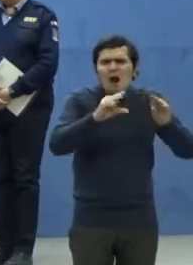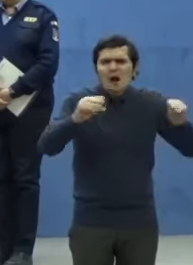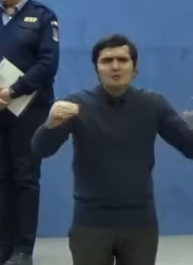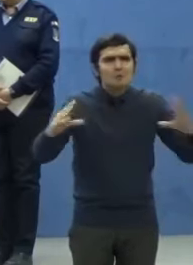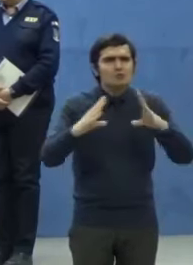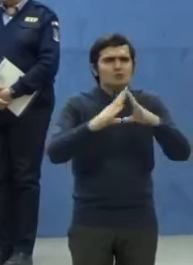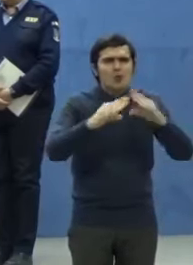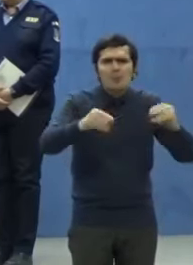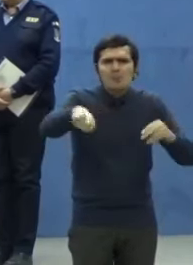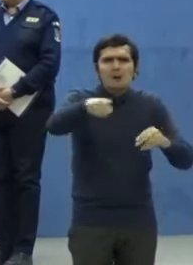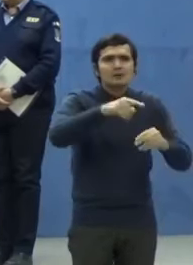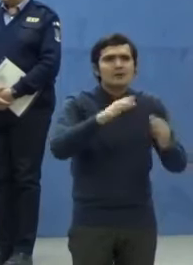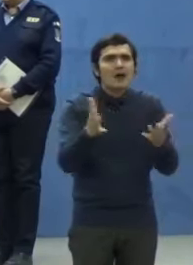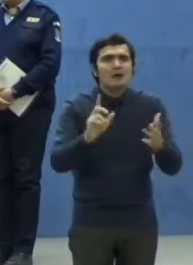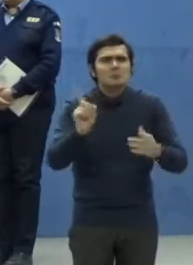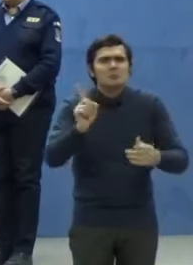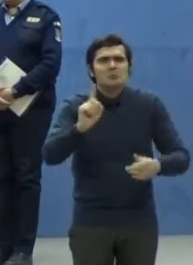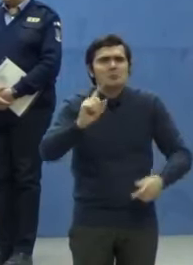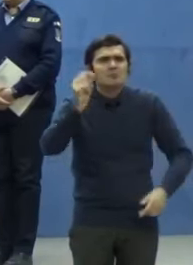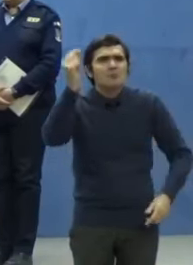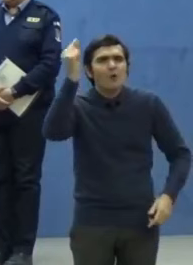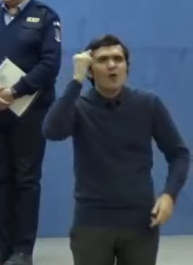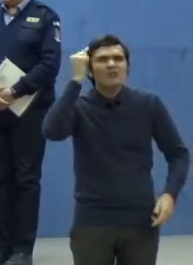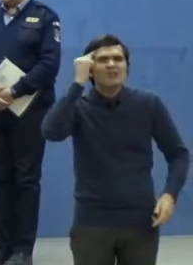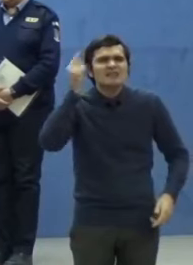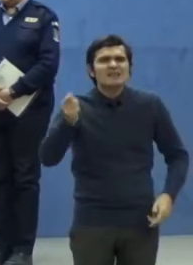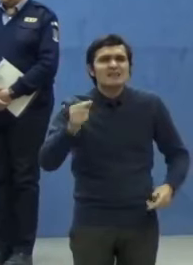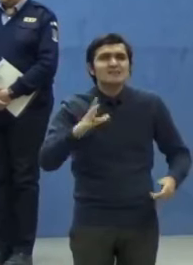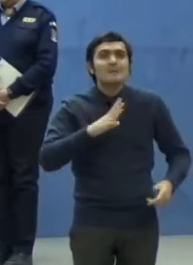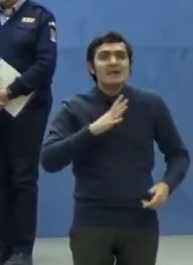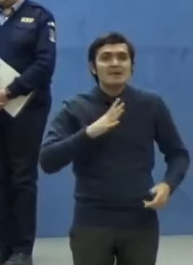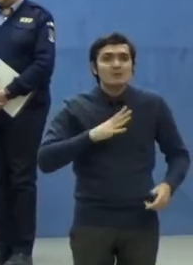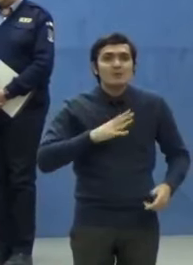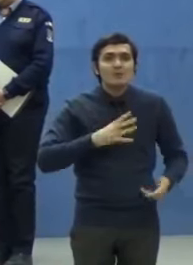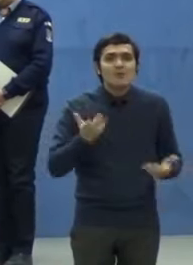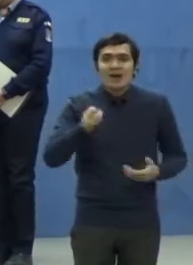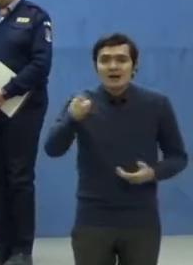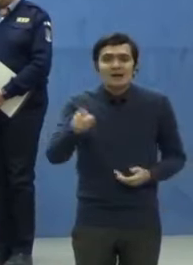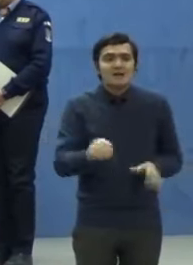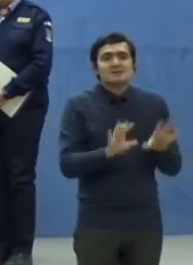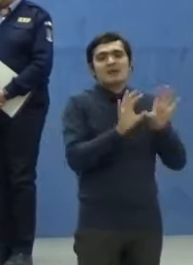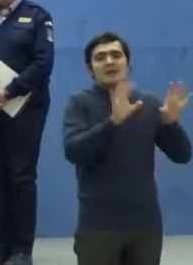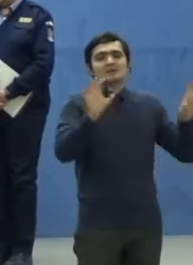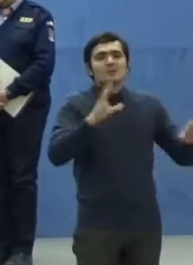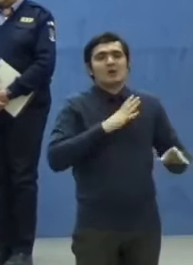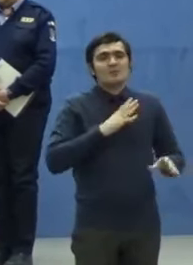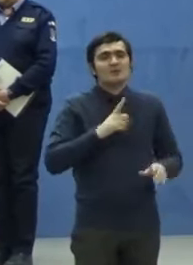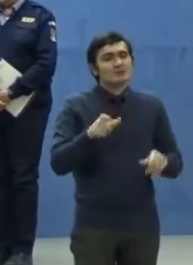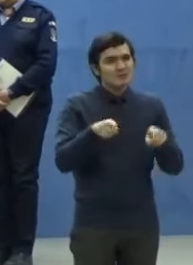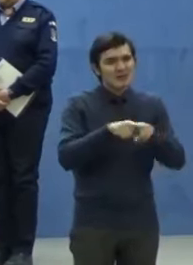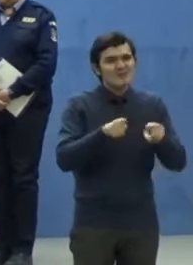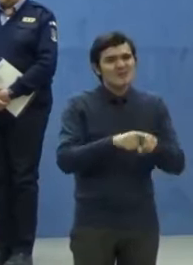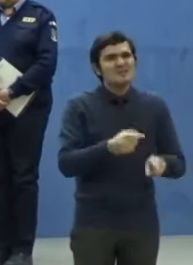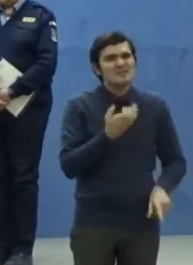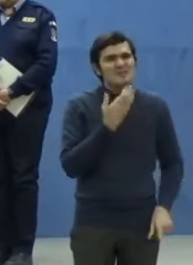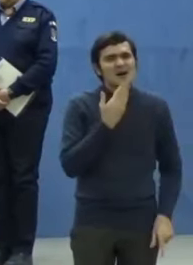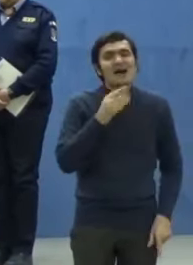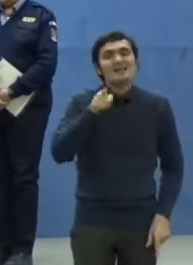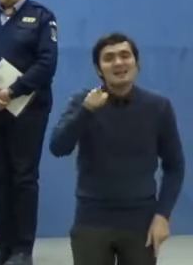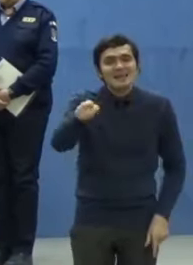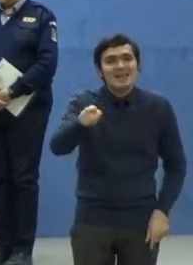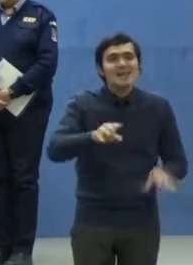conștientizează pericolul la care se expun și la care, din păcate, îi expun și pe alți